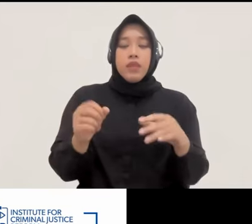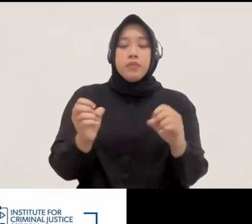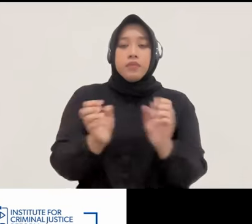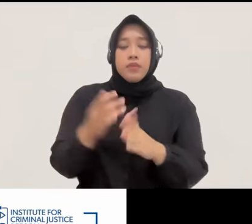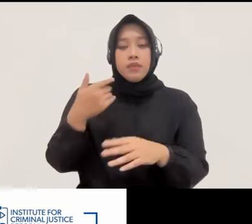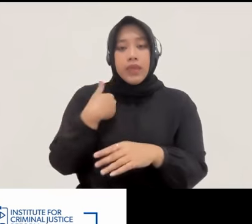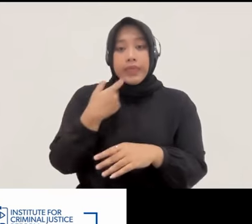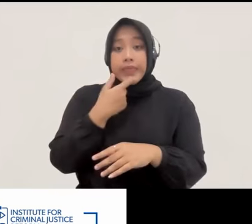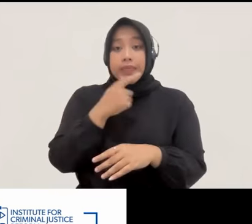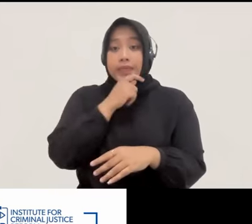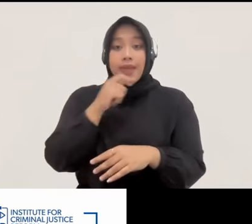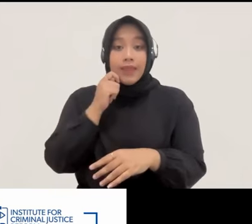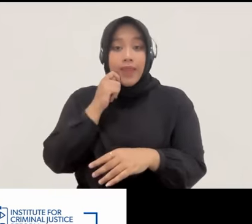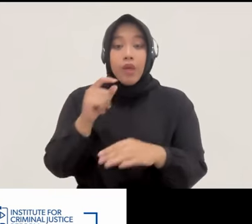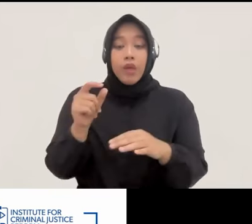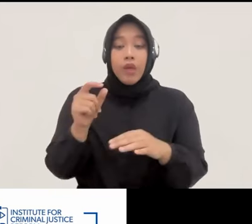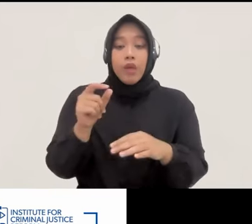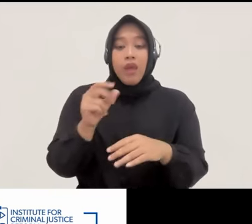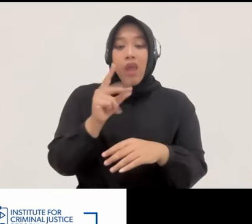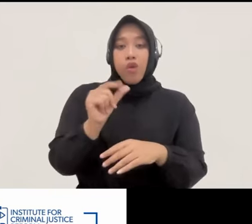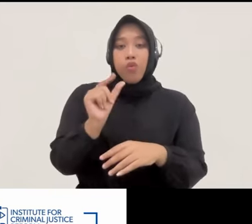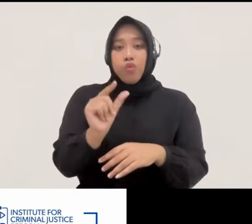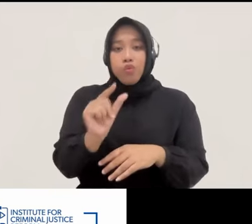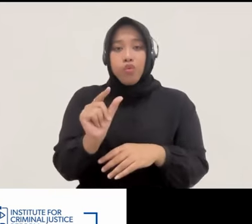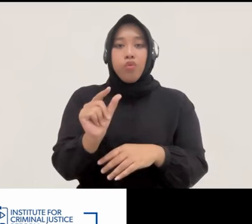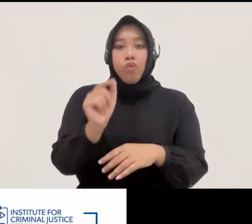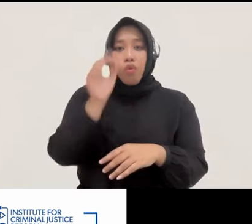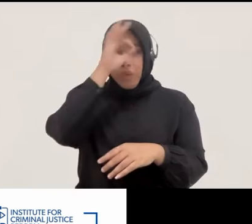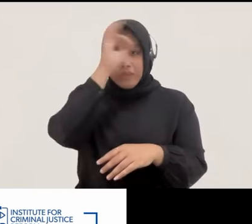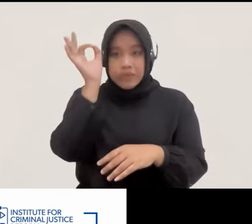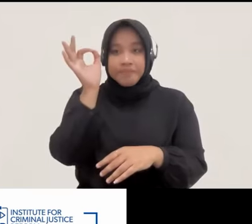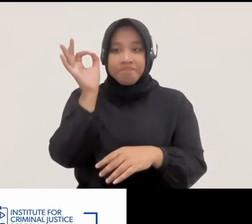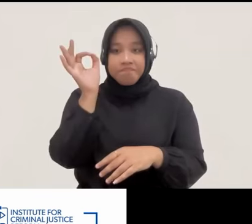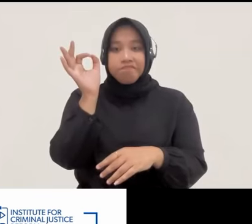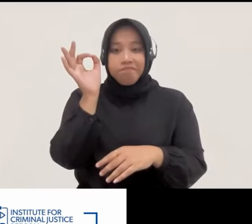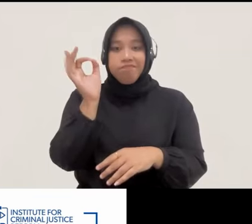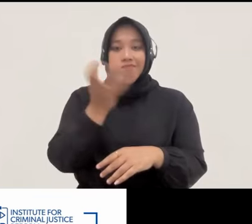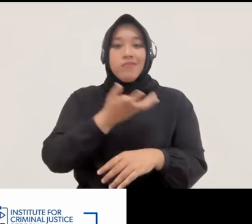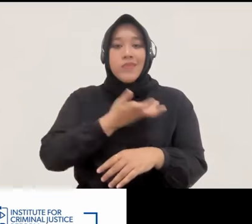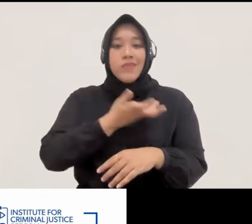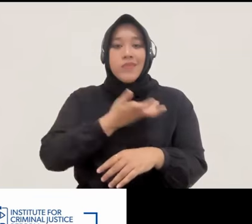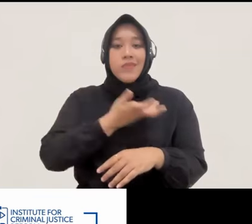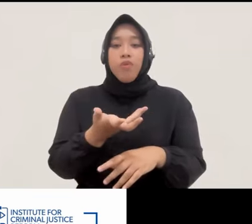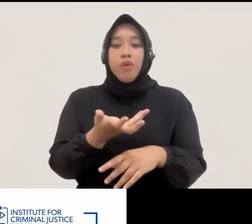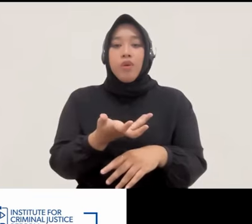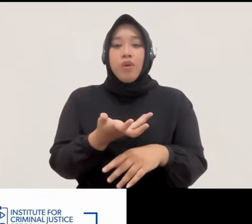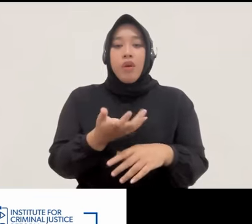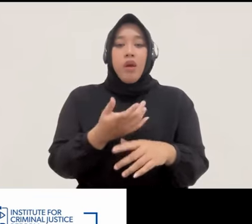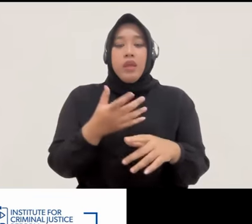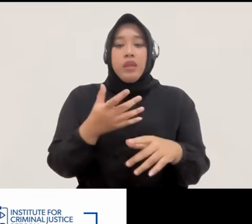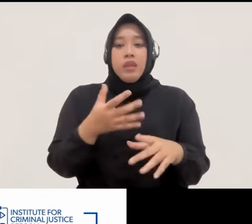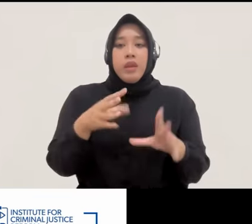justru di dalam RUU Polri ini bahwa polisi ingin melakukan intervensi terhadap independensi KPK yang melalui